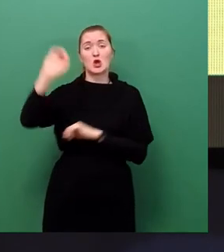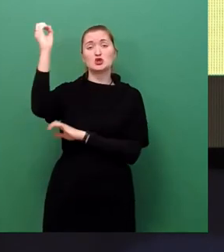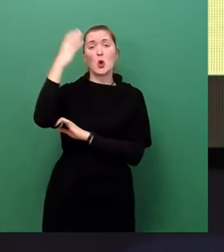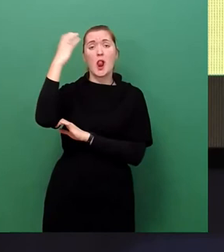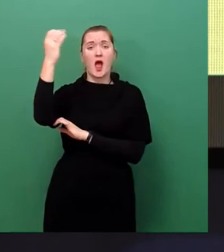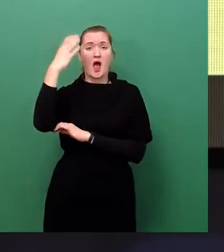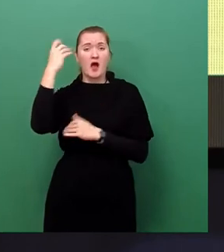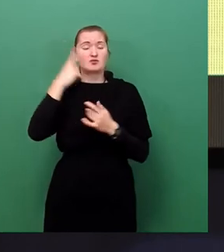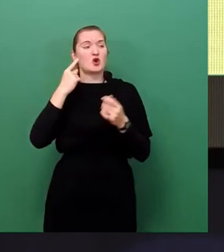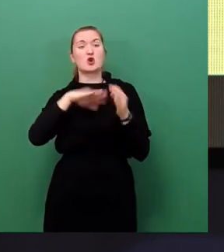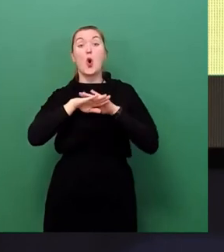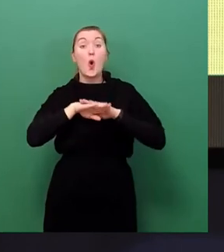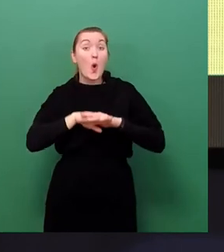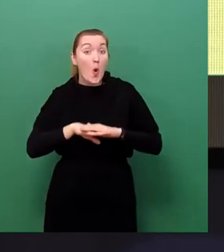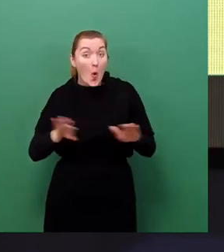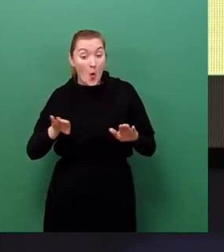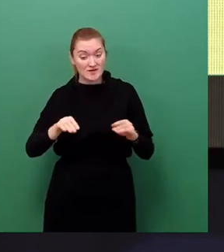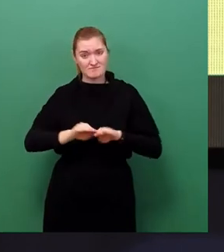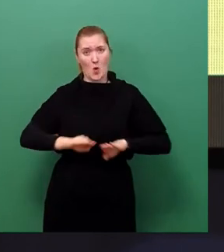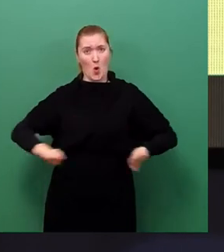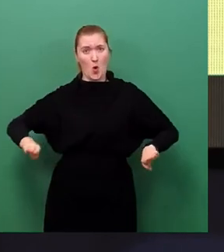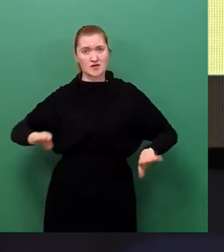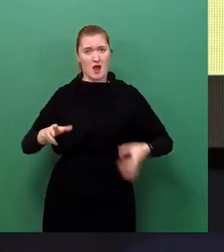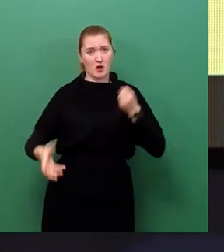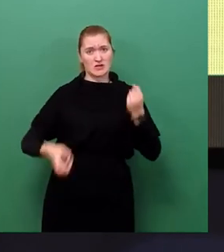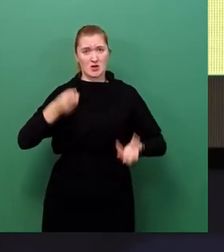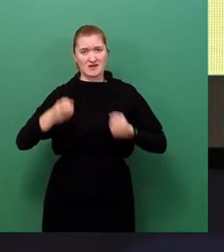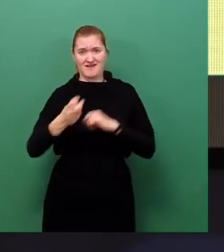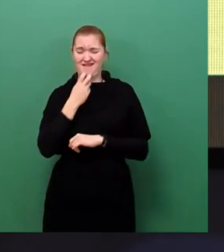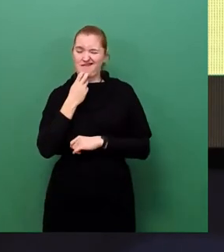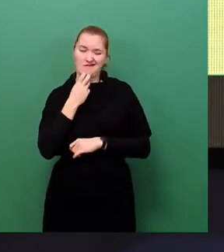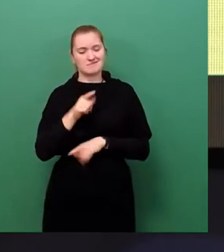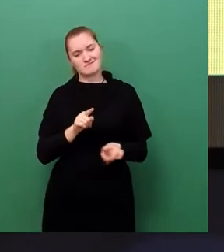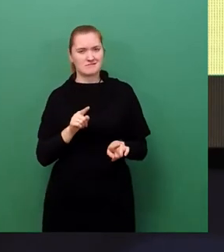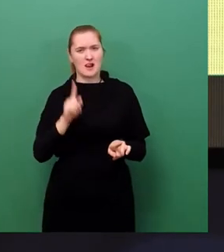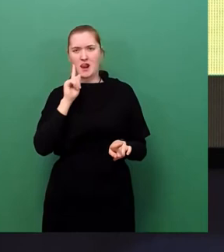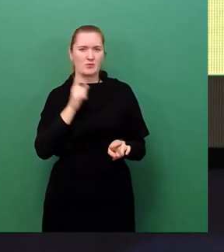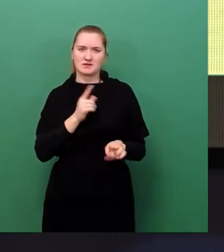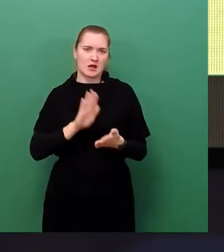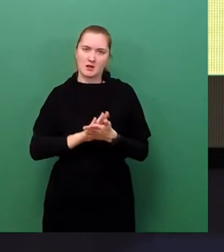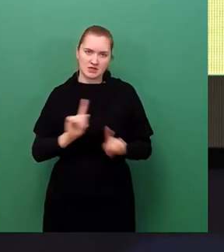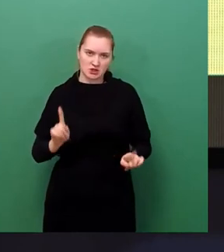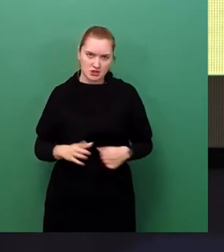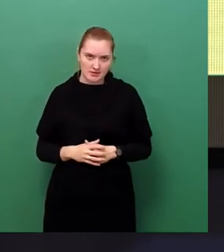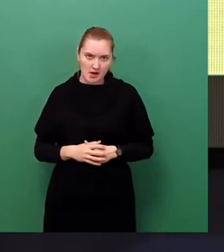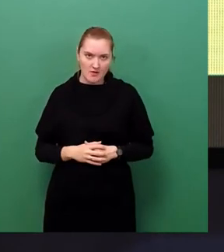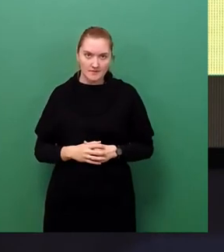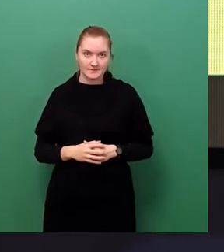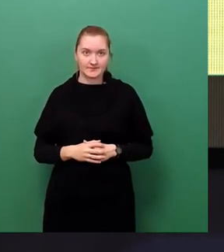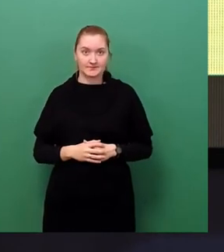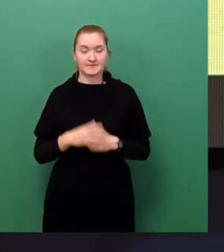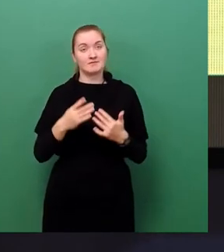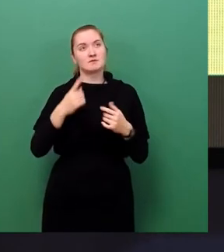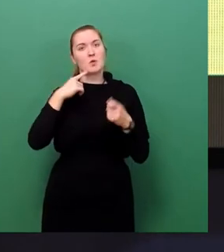und Verzicht auf Atomenergie halte ich für zumindest jetzt erkennbar nicht durchführbar. Es ist eine vorgegaukelte